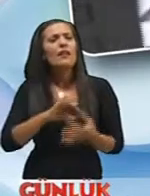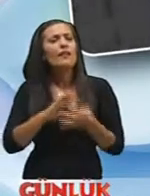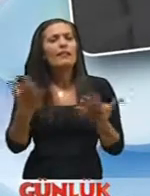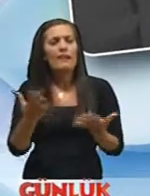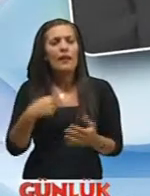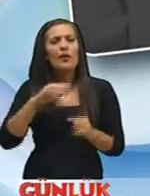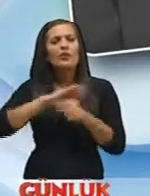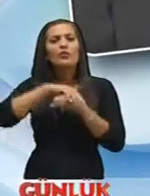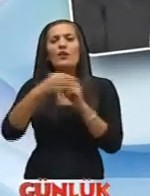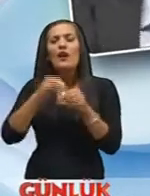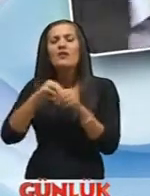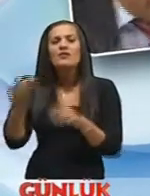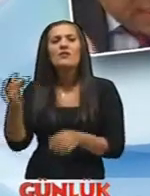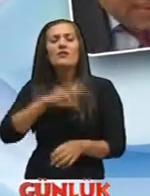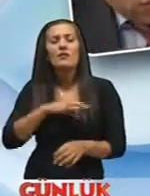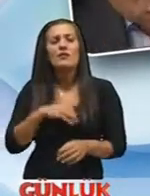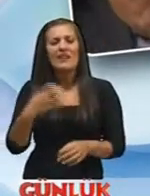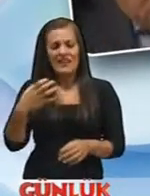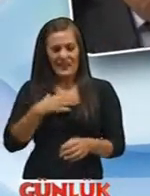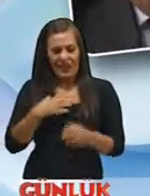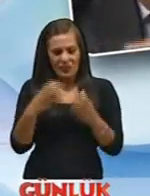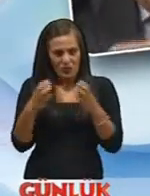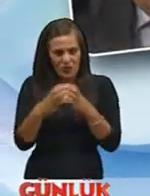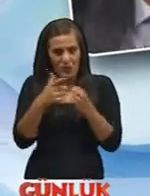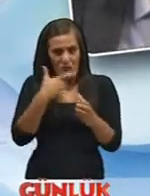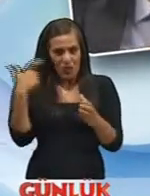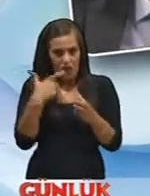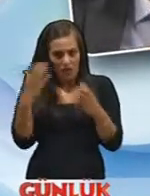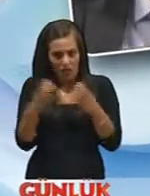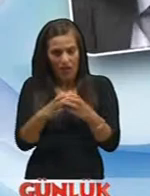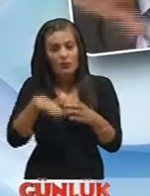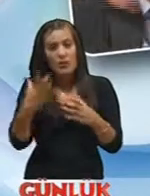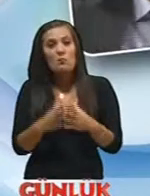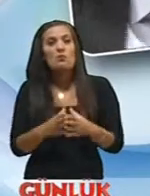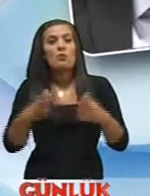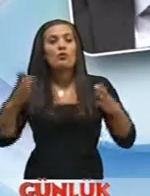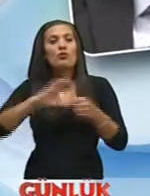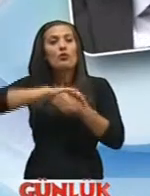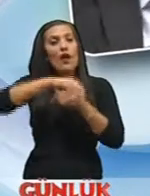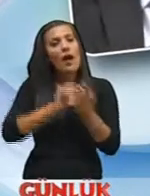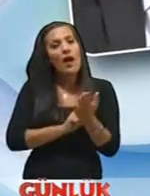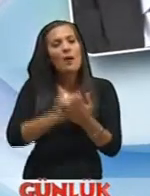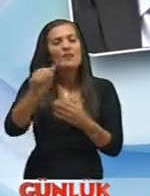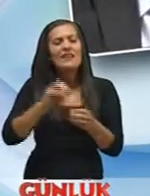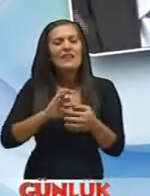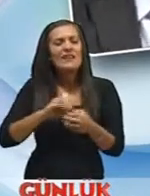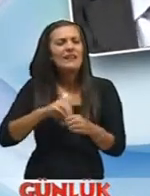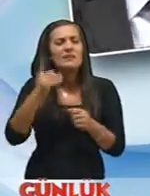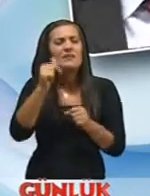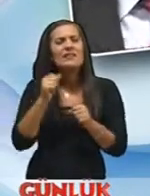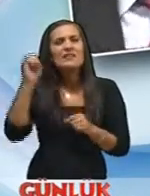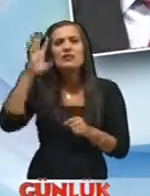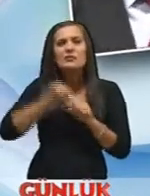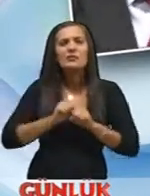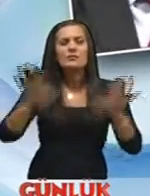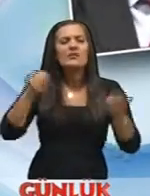sağlar Küçücük Dünyaya nasıl fayda sağlar Önce kendi küçük coğrafyaya Daha sonra büyük coğrafya Yani dünya bütününe Nasıl bir ışık saçıyorsunuz Şimdi